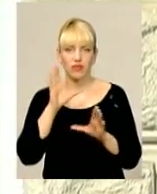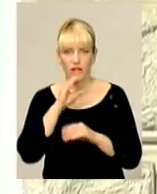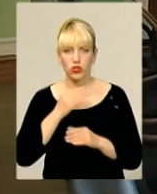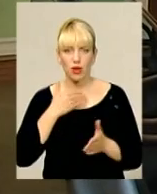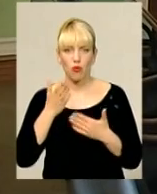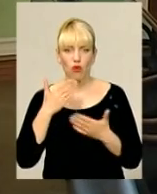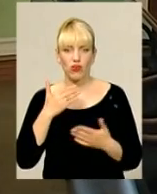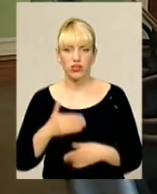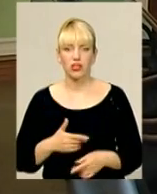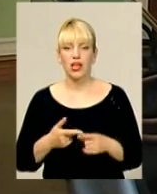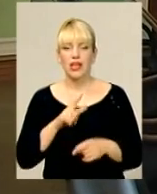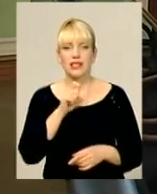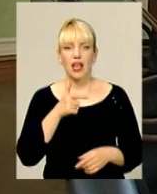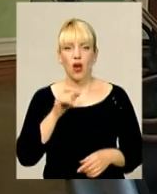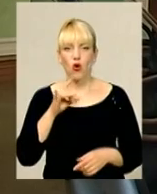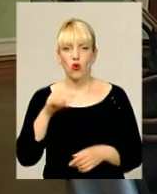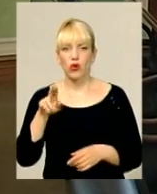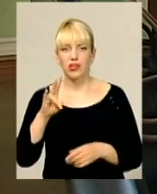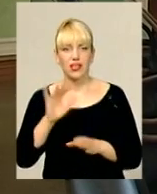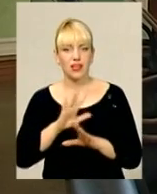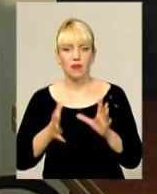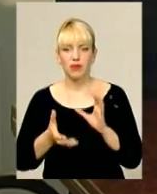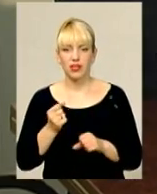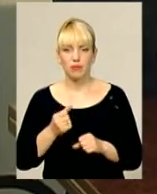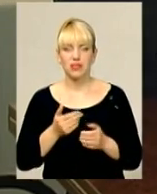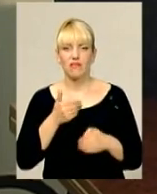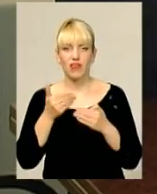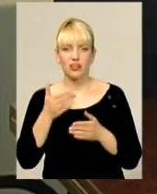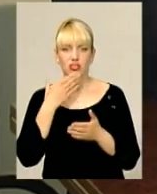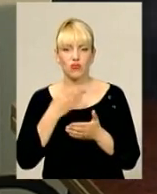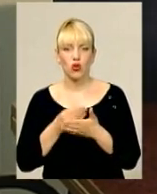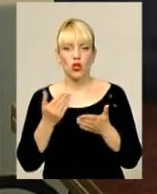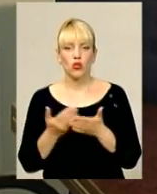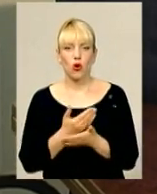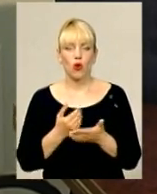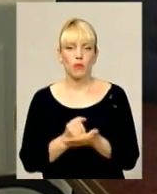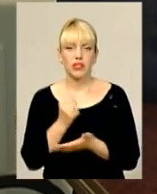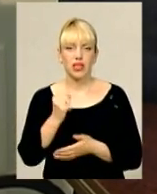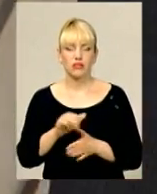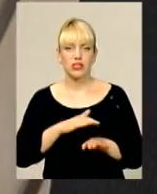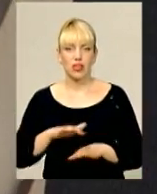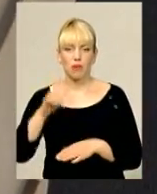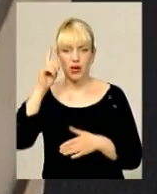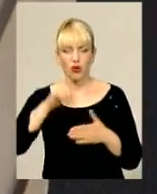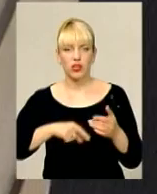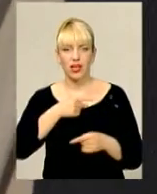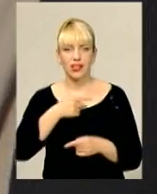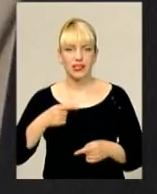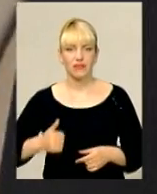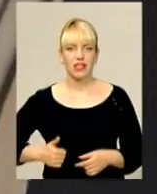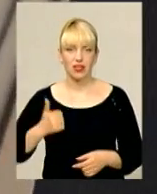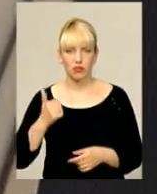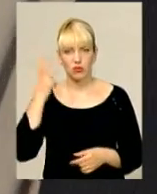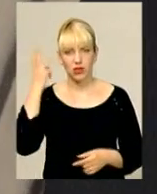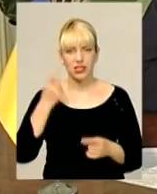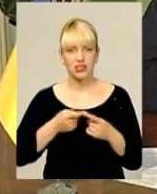Михайло Загородний, який, до речі, не підтримав звернення свого новопризначеного заступника, переконаний. Негативний імідж Хмельниччини –